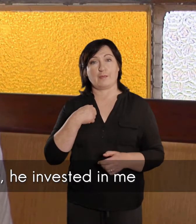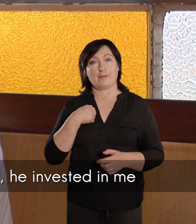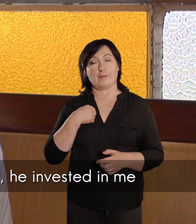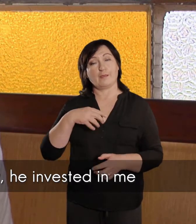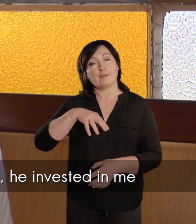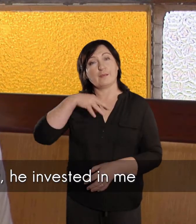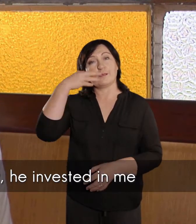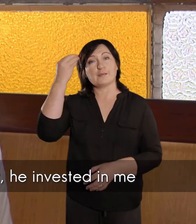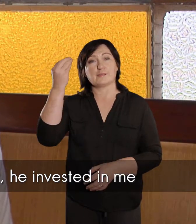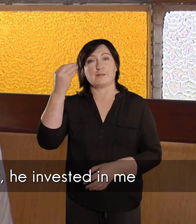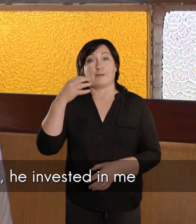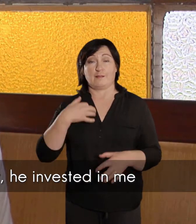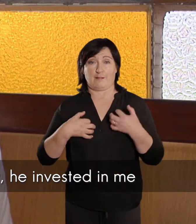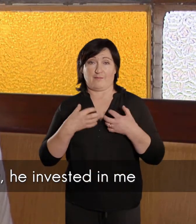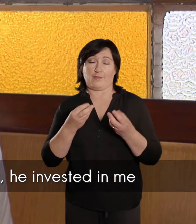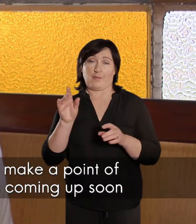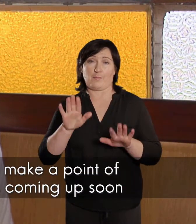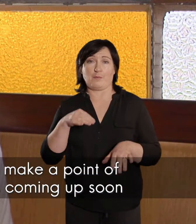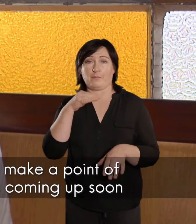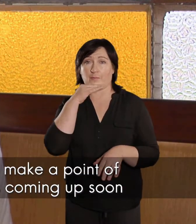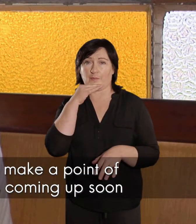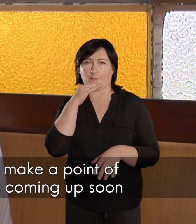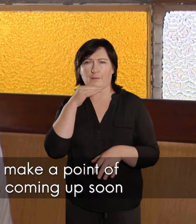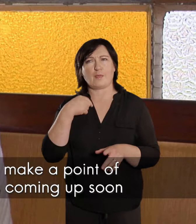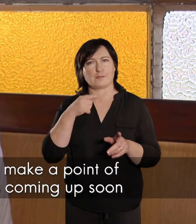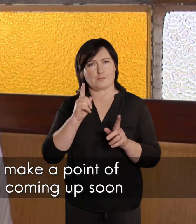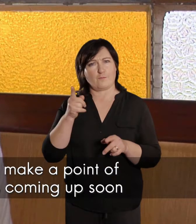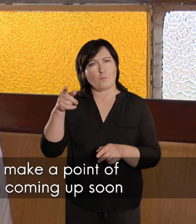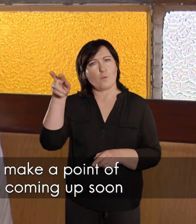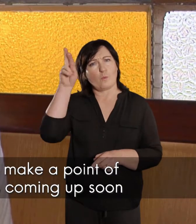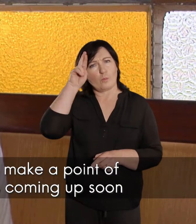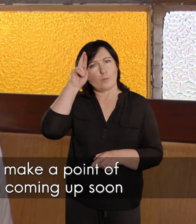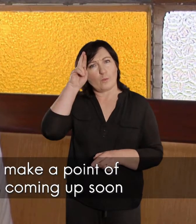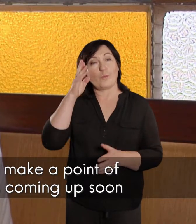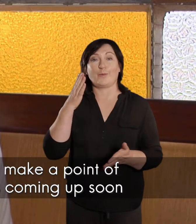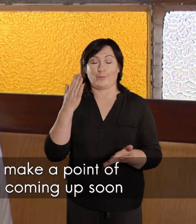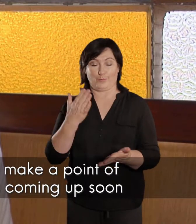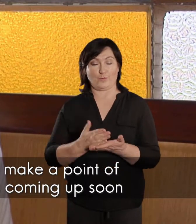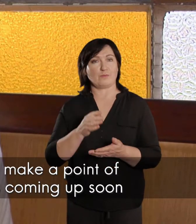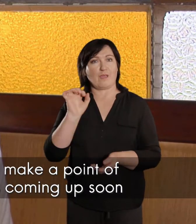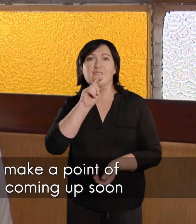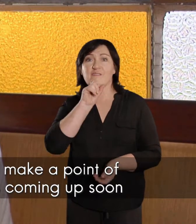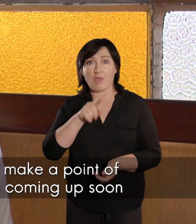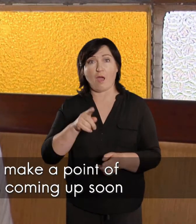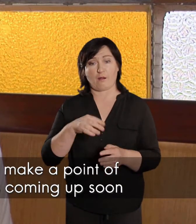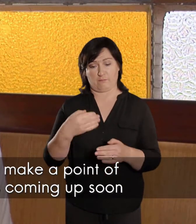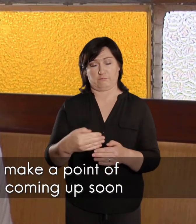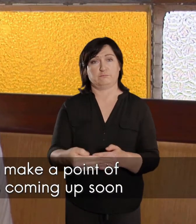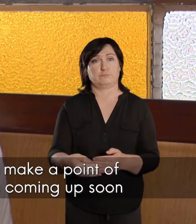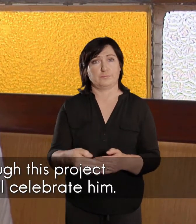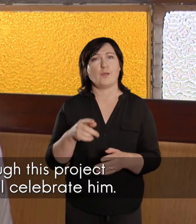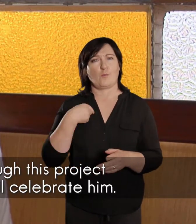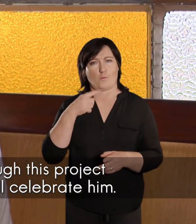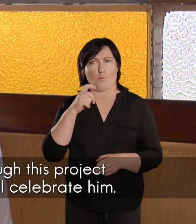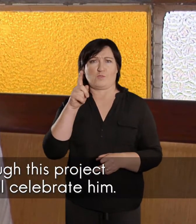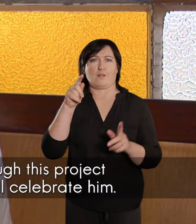redig waar gieselike te in my lewe bele en daarvoor sal ek om onthou tot in net jyve jaar wat eers dag gehou sal word sikker